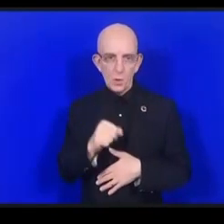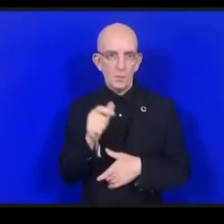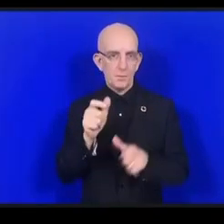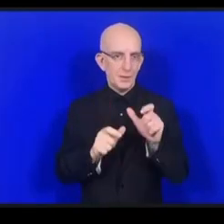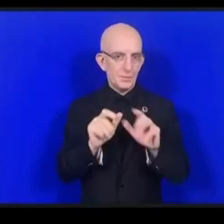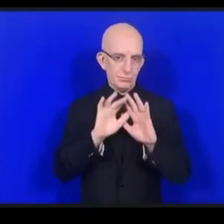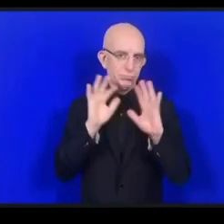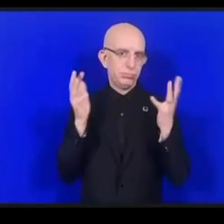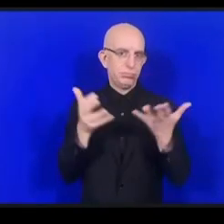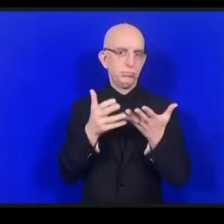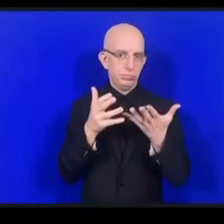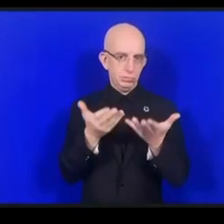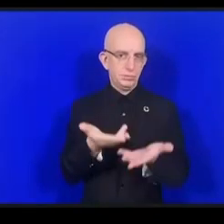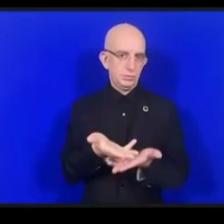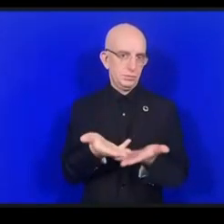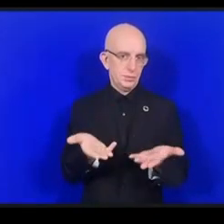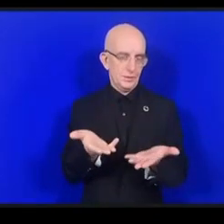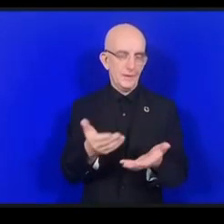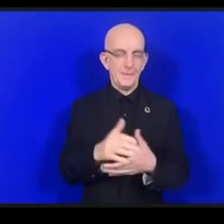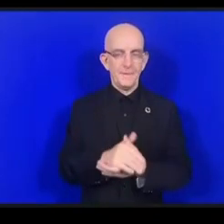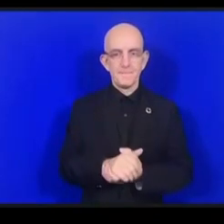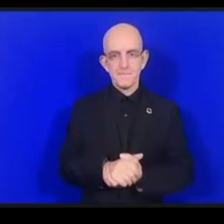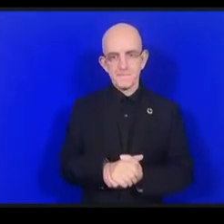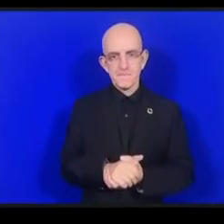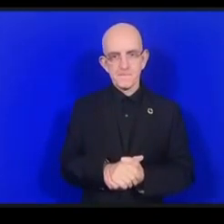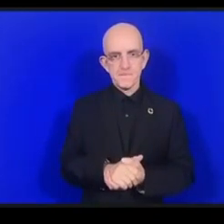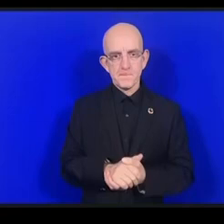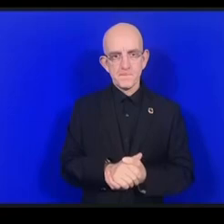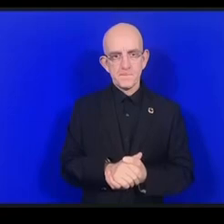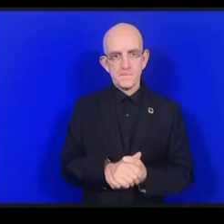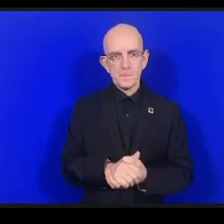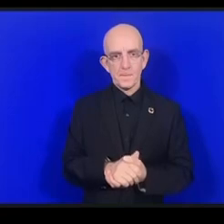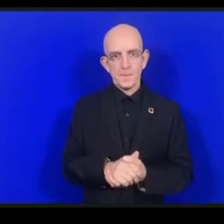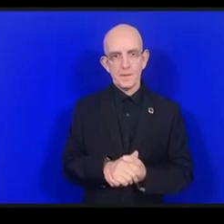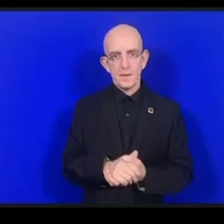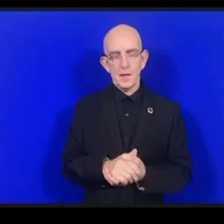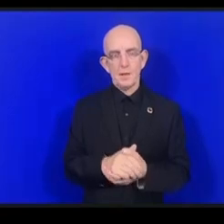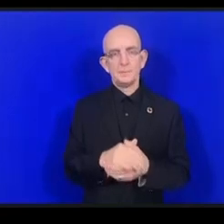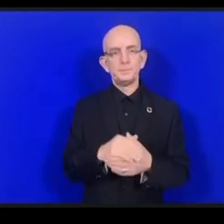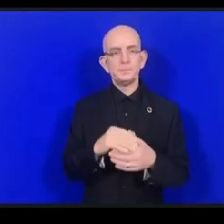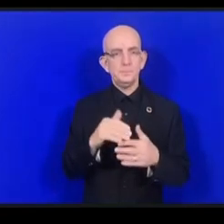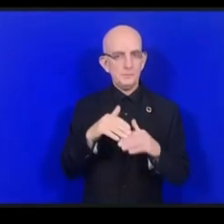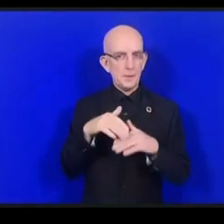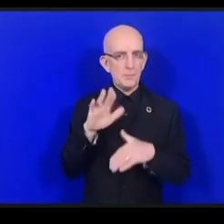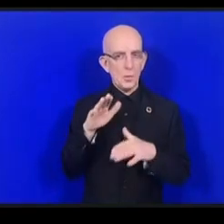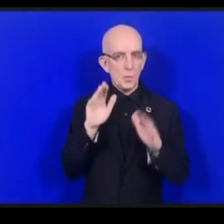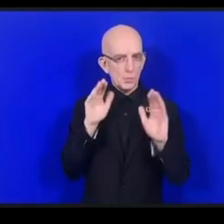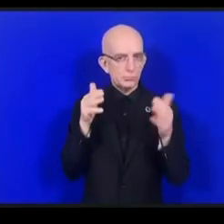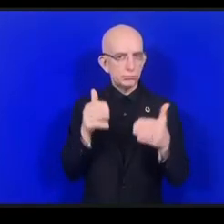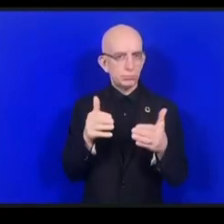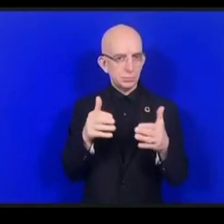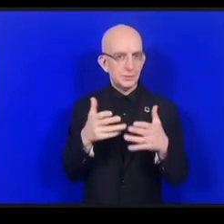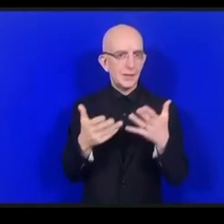من قبل الجميع منهم أشخاص الذين